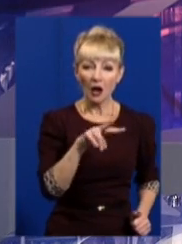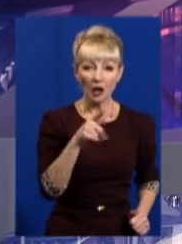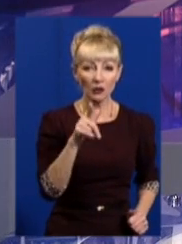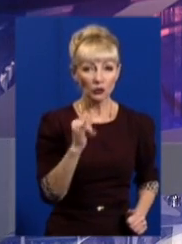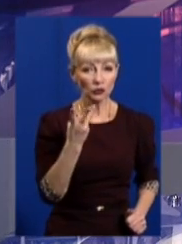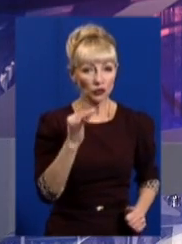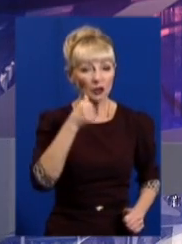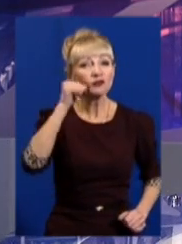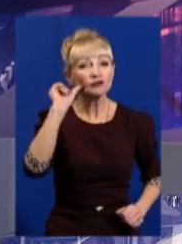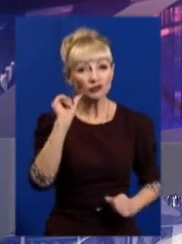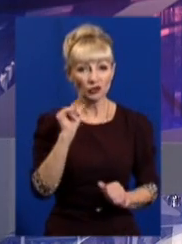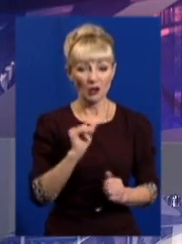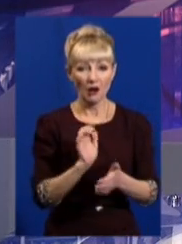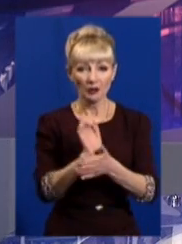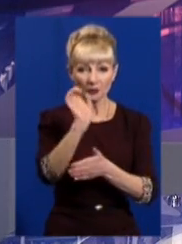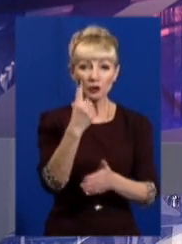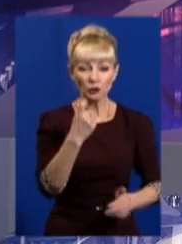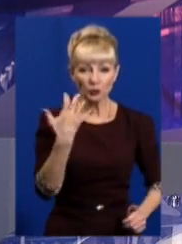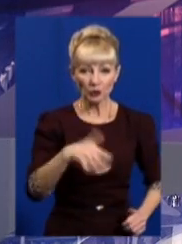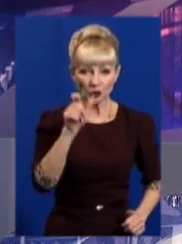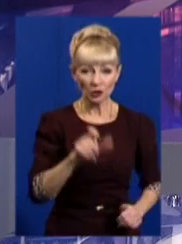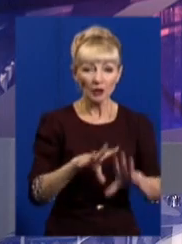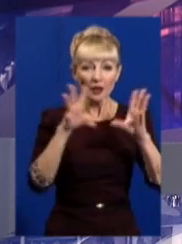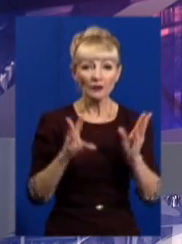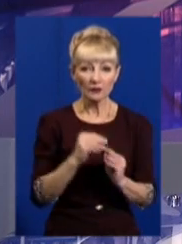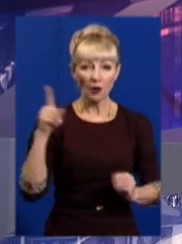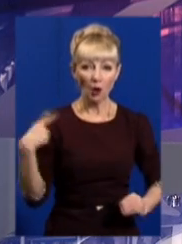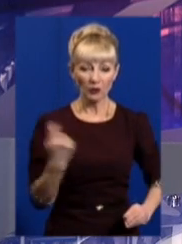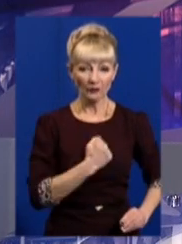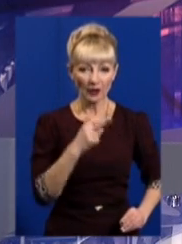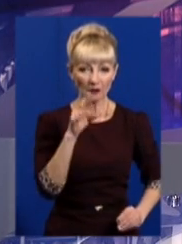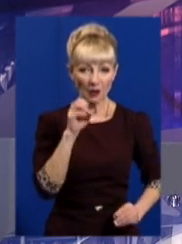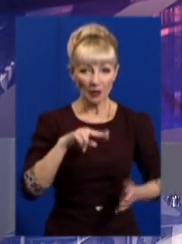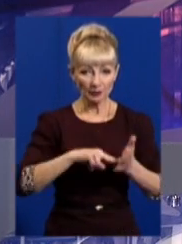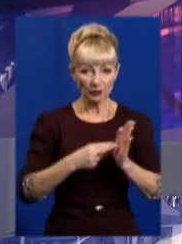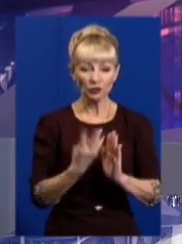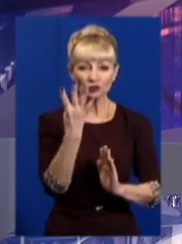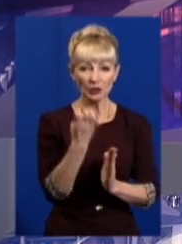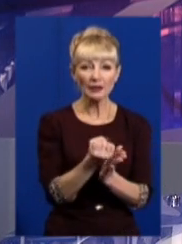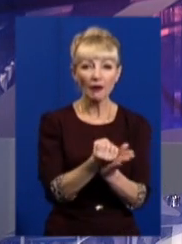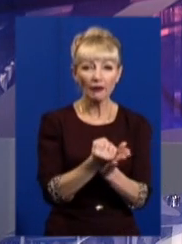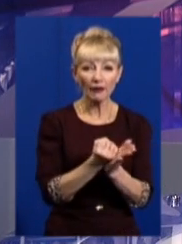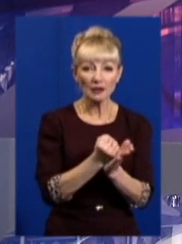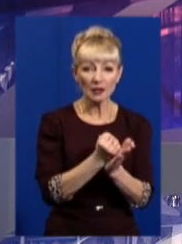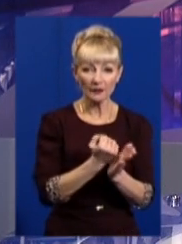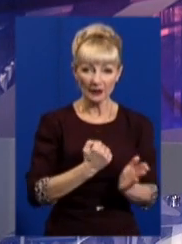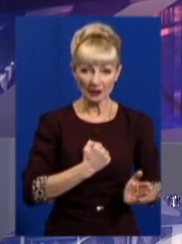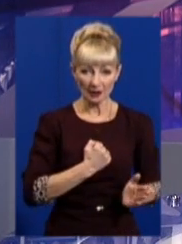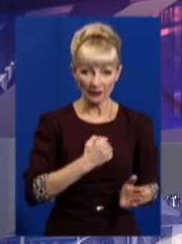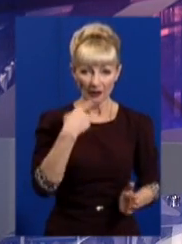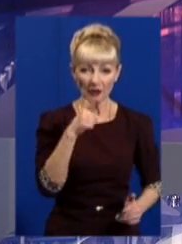Він каже, учора відправили 150 чоловік. Усього обласний військомат планує відправити 400 резервістів, каже Калгушкін.